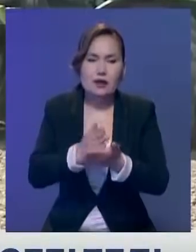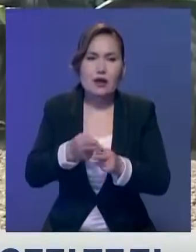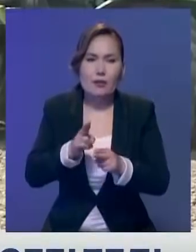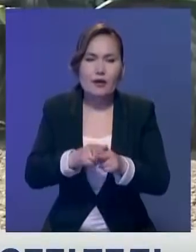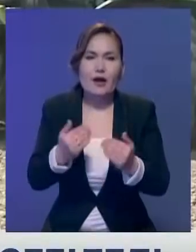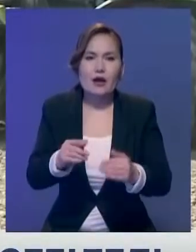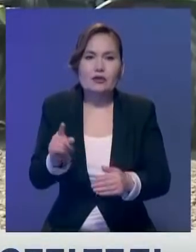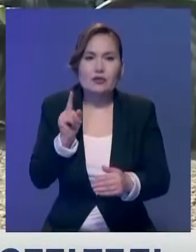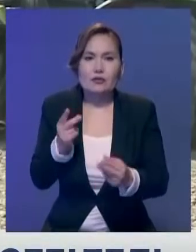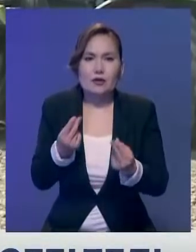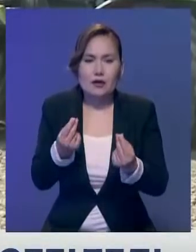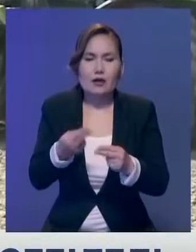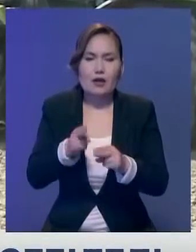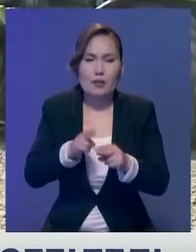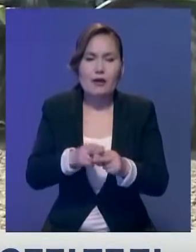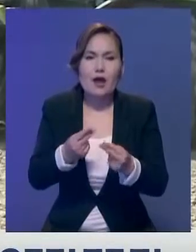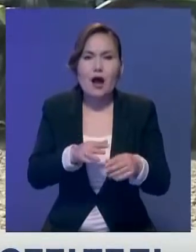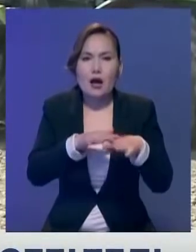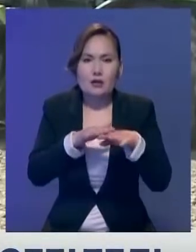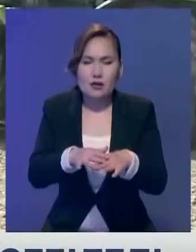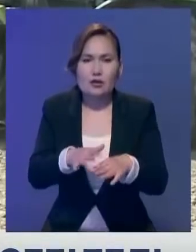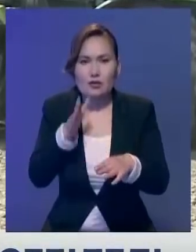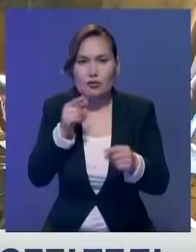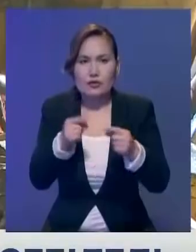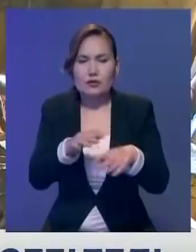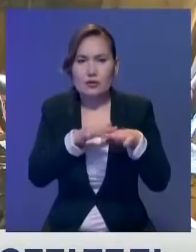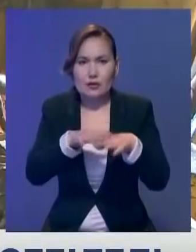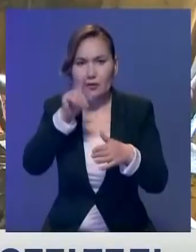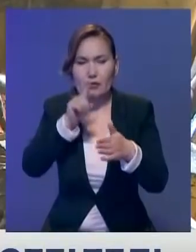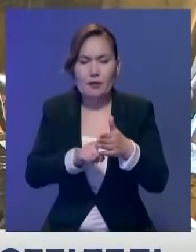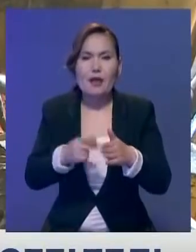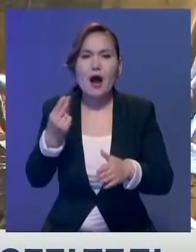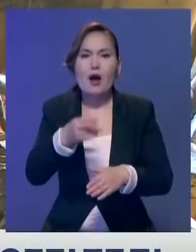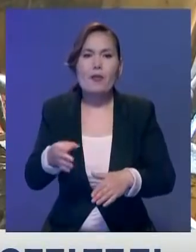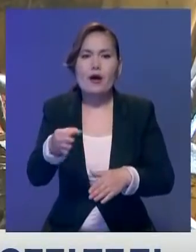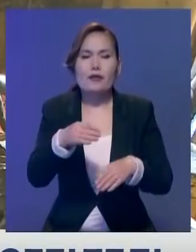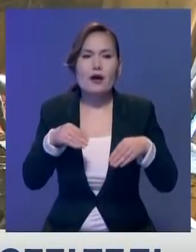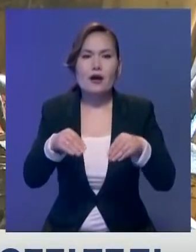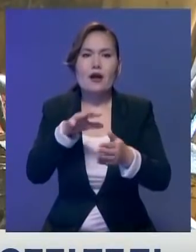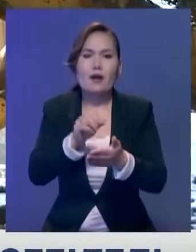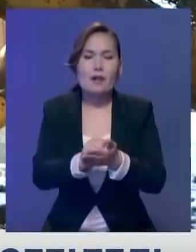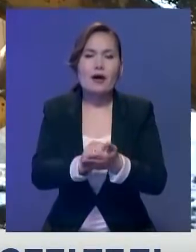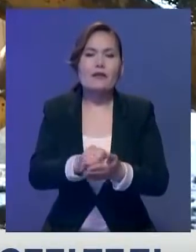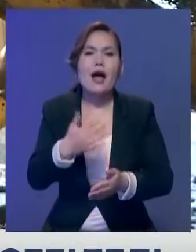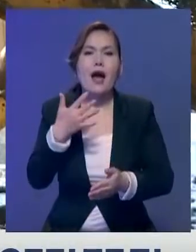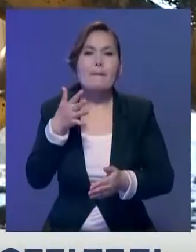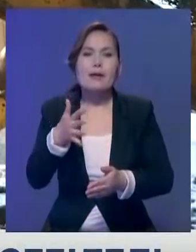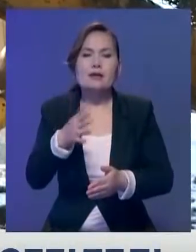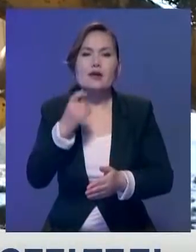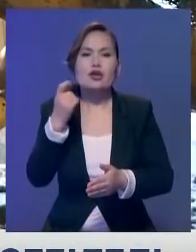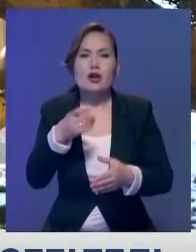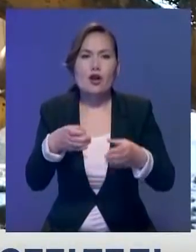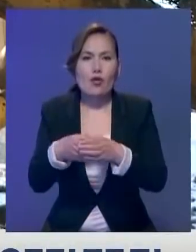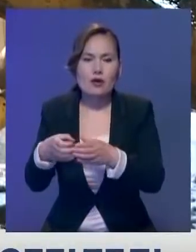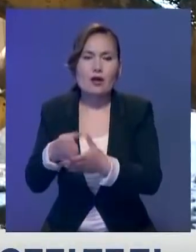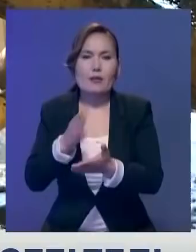сұған үміт арты отырмыз. Енді ақша кешікпей аударлат деп сенеміз. Жалпы Ақмұлы ұлысында егінмен әналысатын әрлі ұсақты 5 мұнан астам шаруашылық бар.